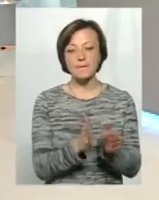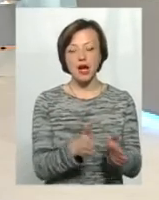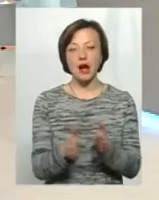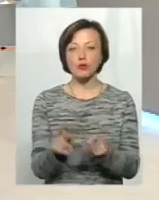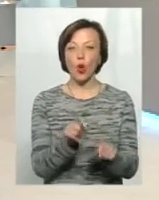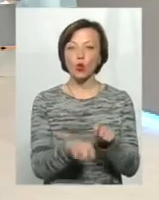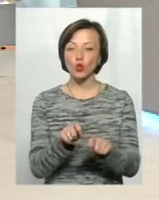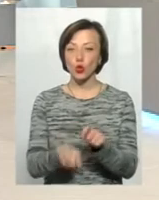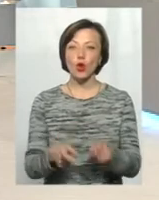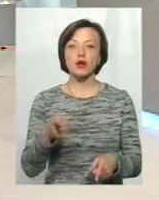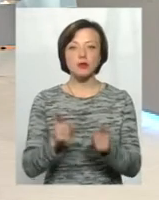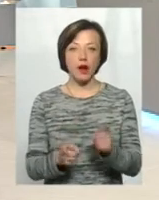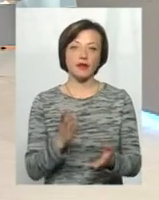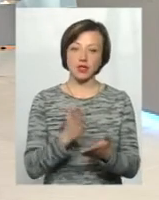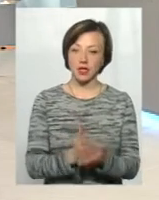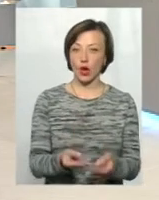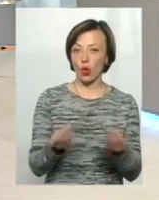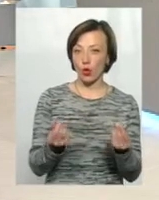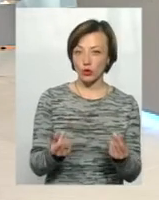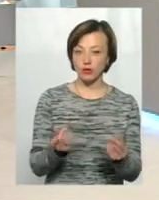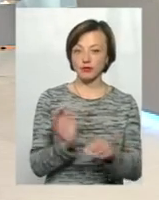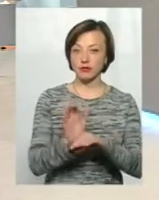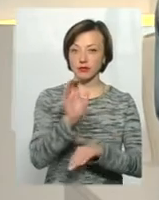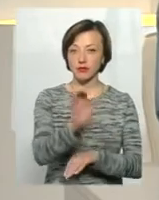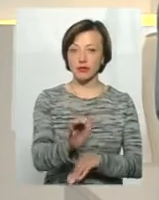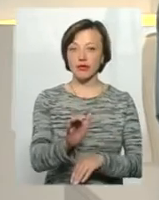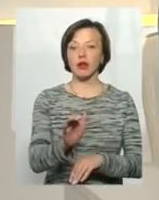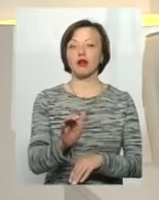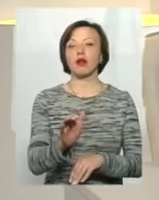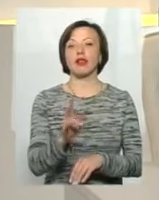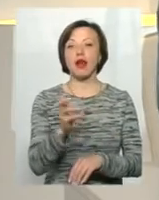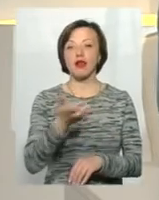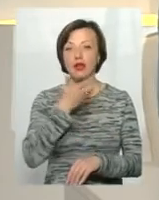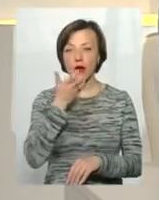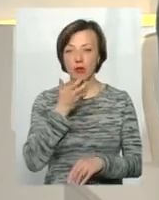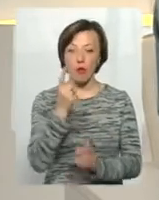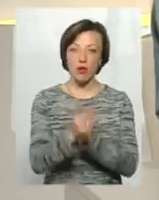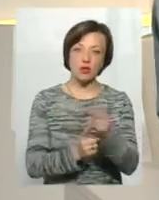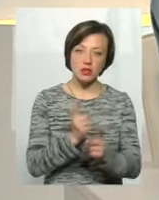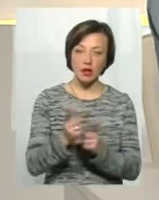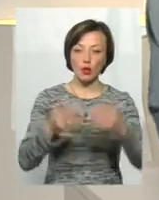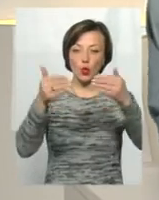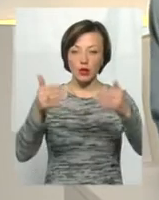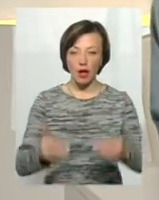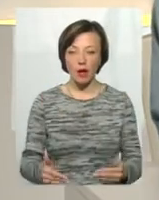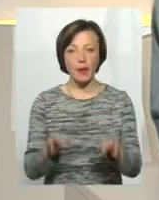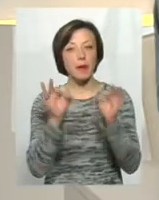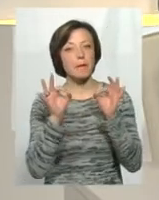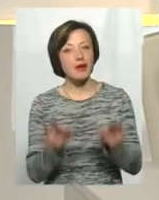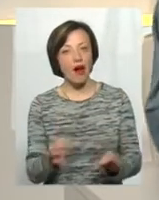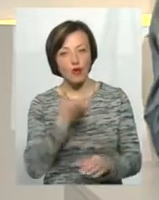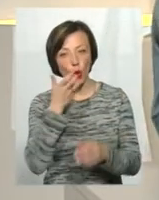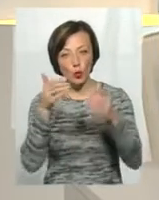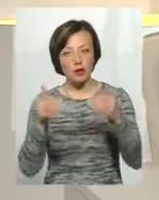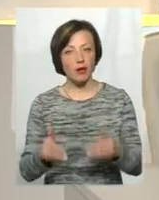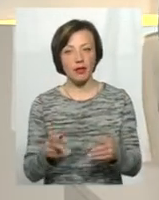що справді у ті гроші пішли на термомодернізацію, на утеплення, на правильне утеплення,